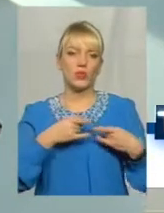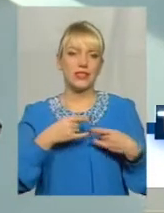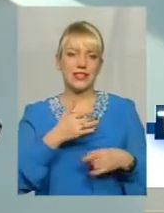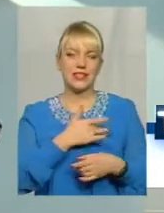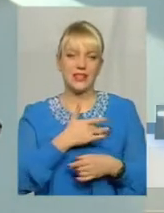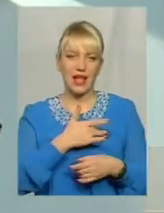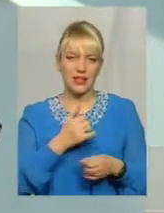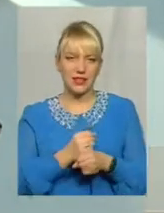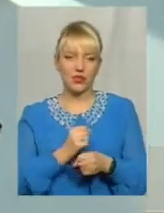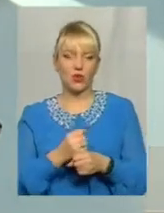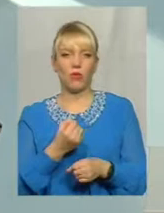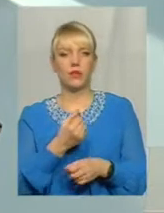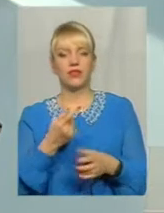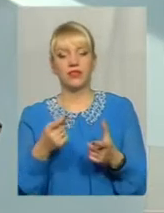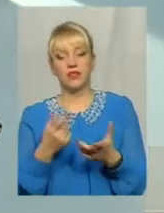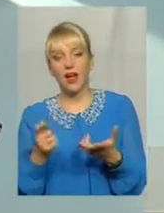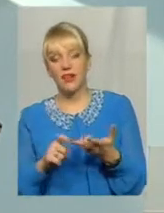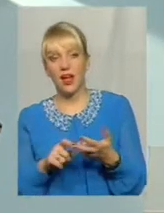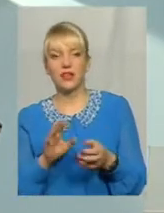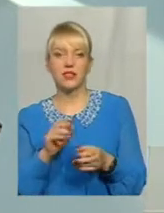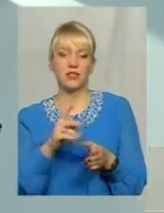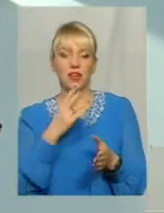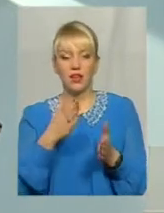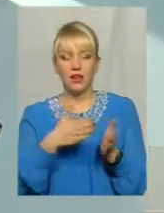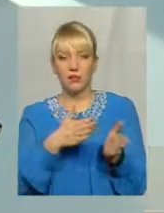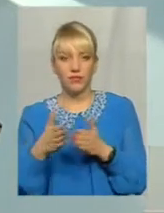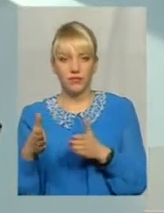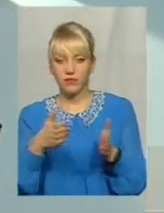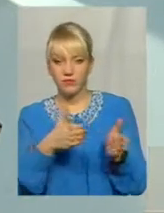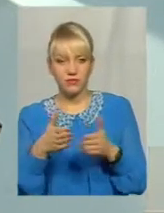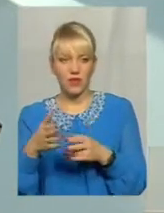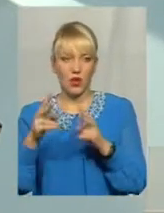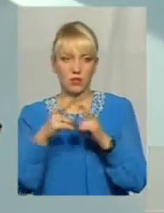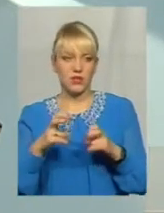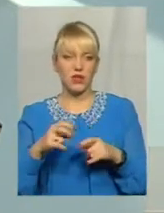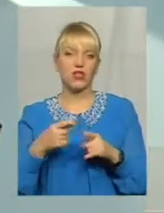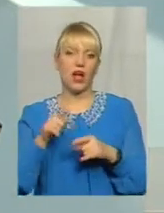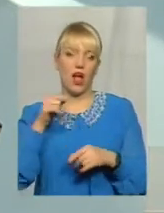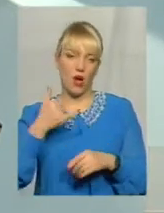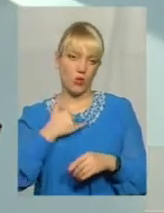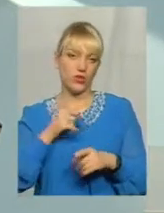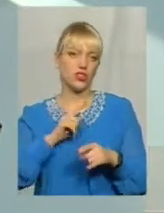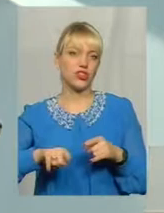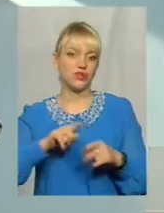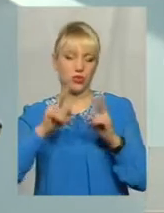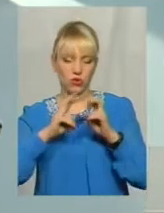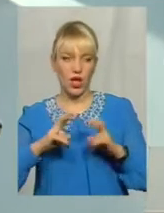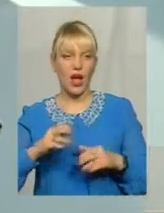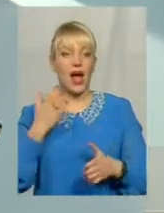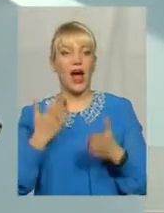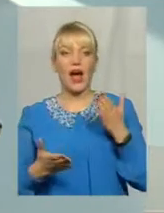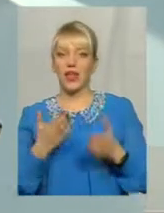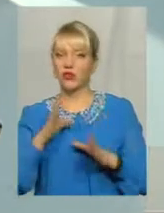не зроблять хоча б якісь аналізи. Тоді скерують трошки обстежену людину і у нас цей процес буде швидше відбуватися. Або якщо